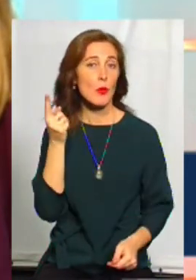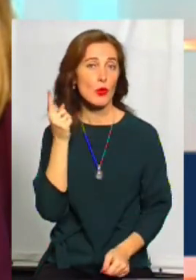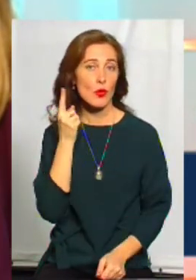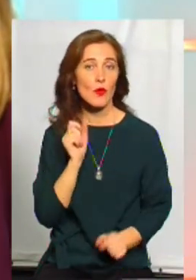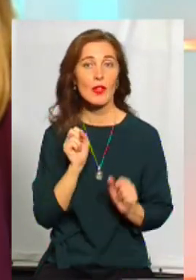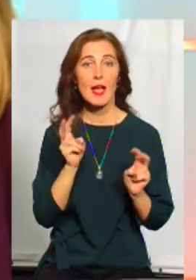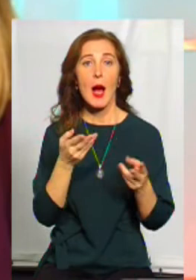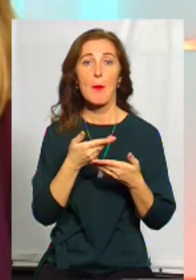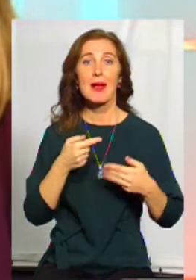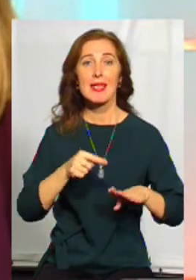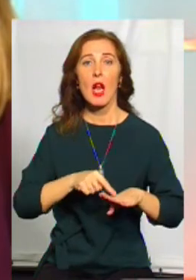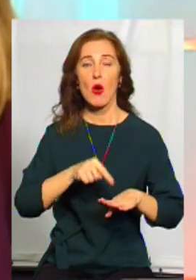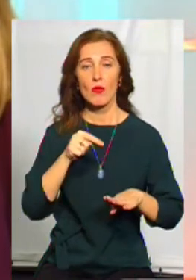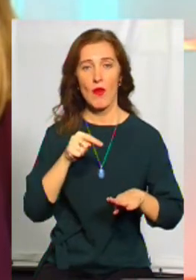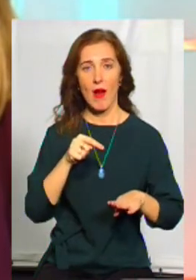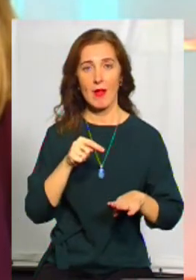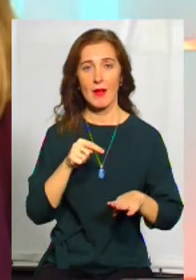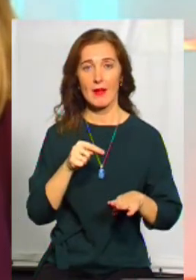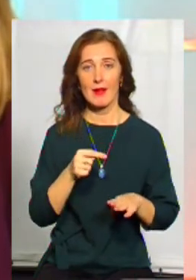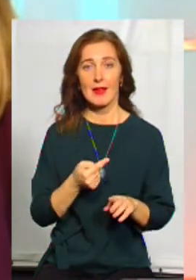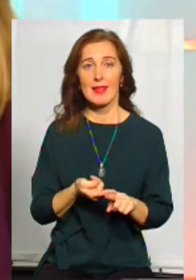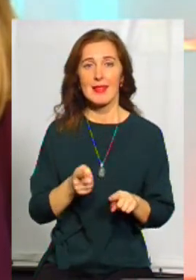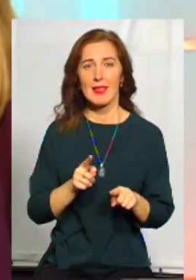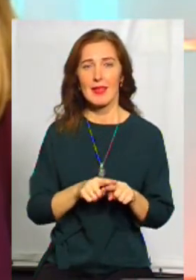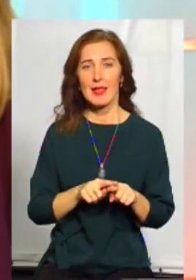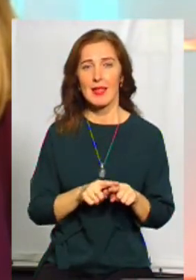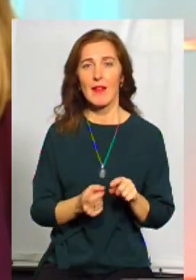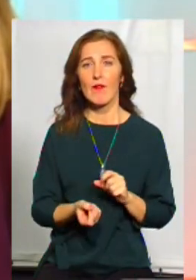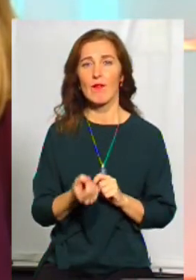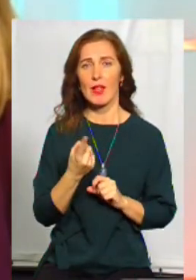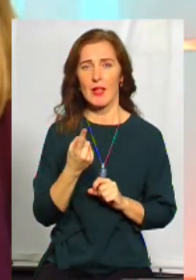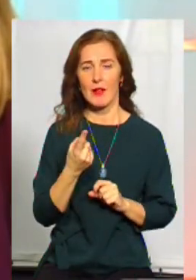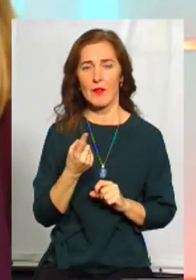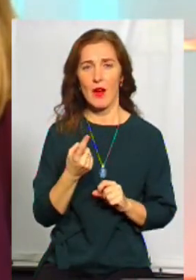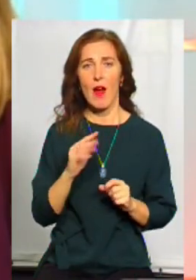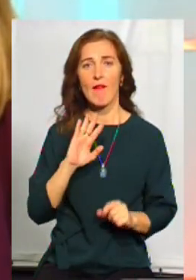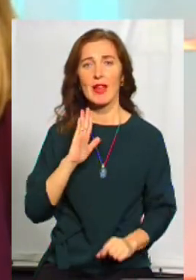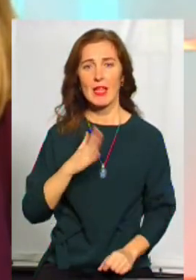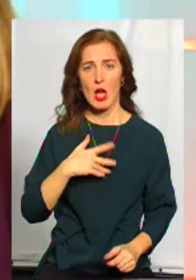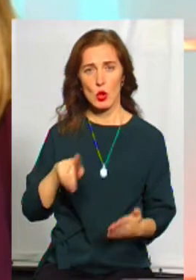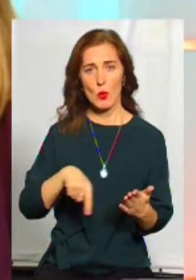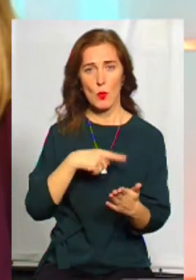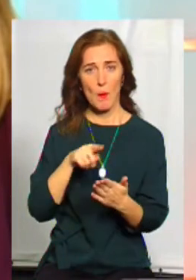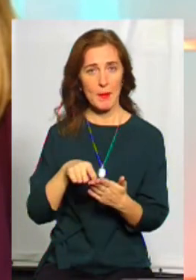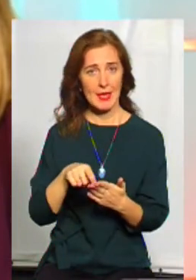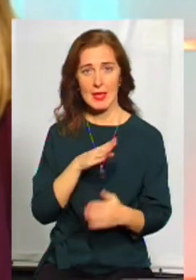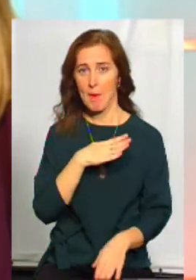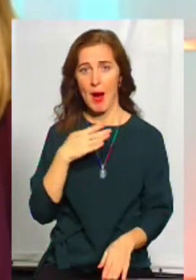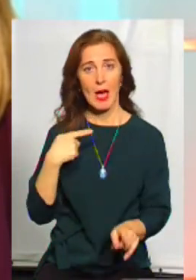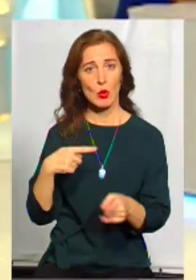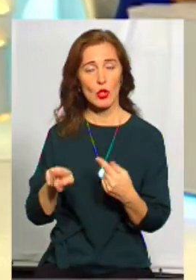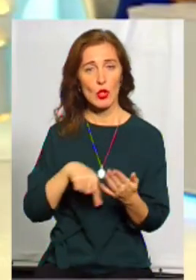зреагували на такий вияв антиукраїнської діяльності в нашому місті? І багато інших таких питань.